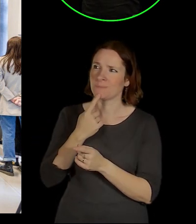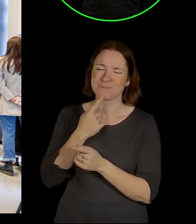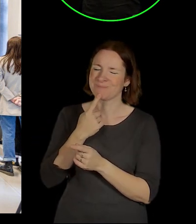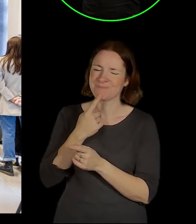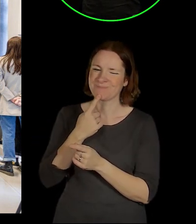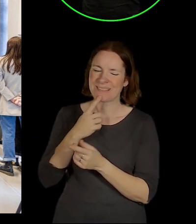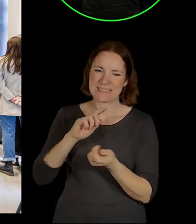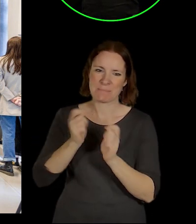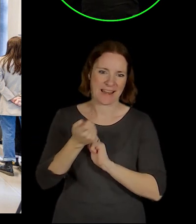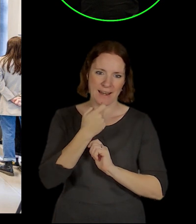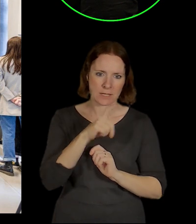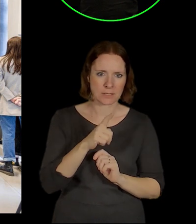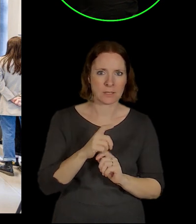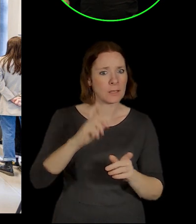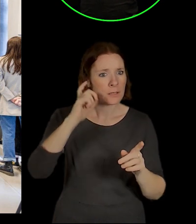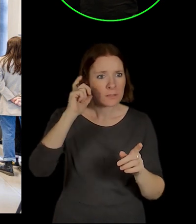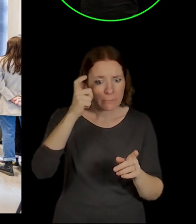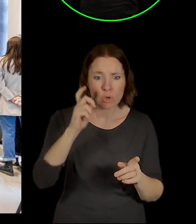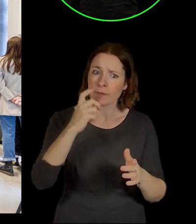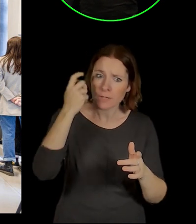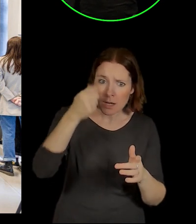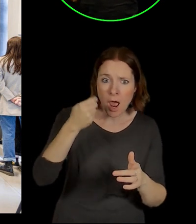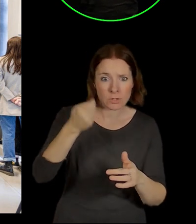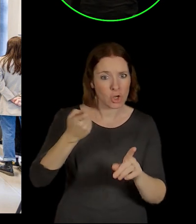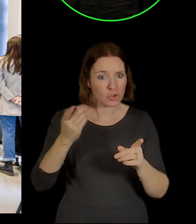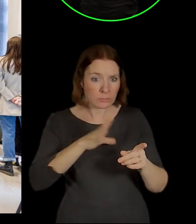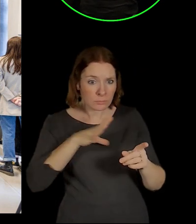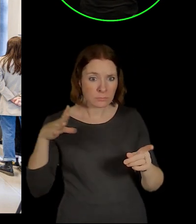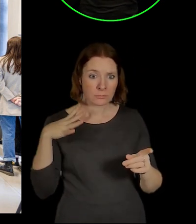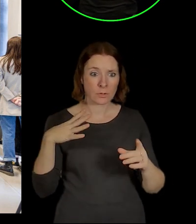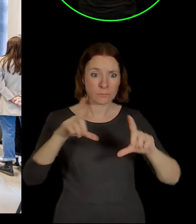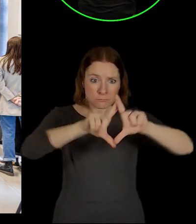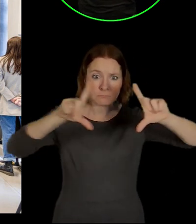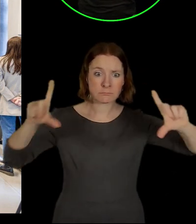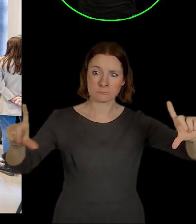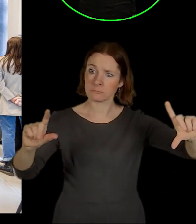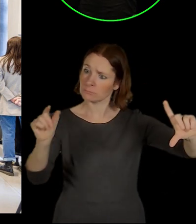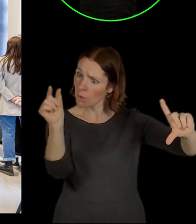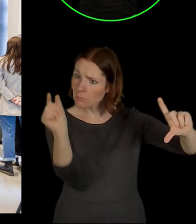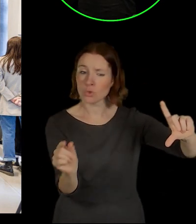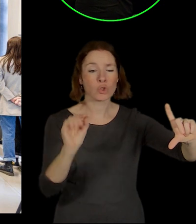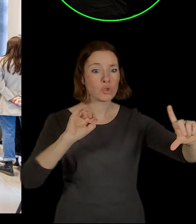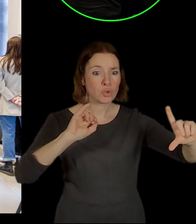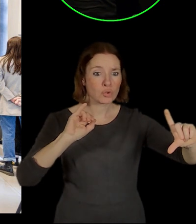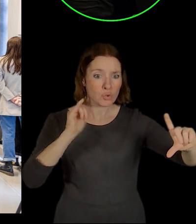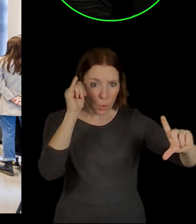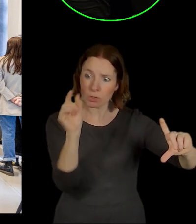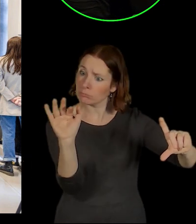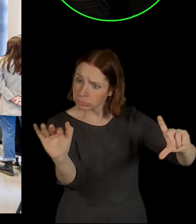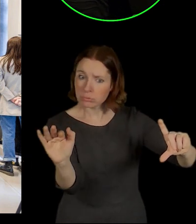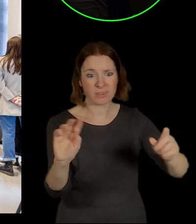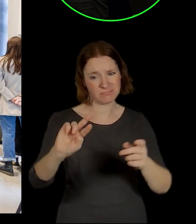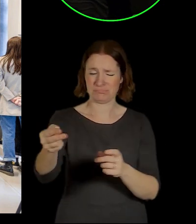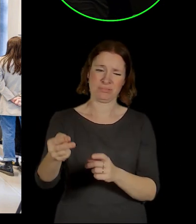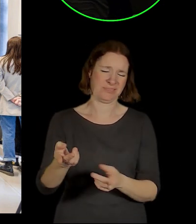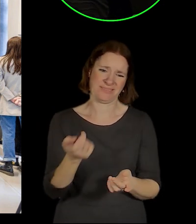Smíchovské nádraží je prostě to, co tam máme v těch kovových písmenech, v té stanice metra, tak my to jako nebudeme měnit. Je z toho teďkom prostě úkol pro